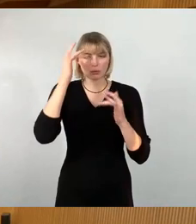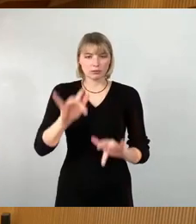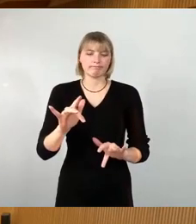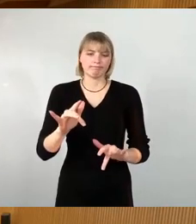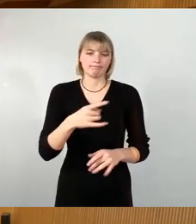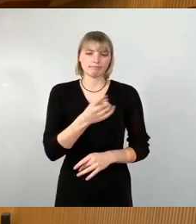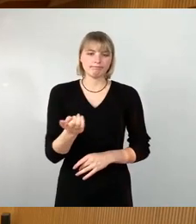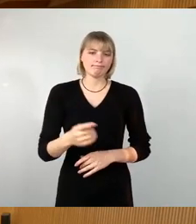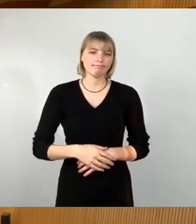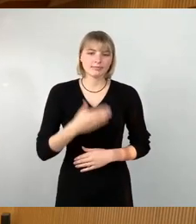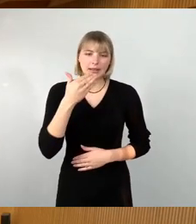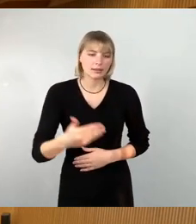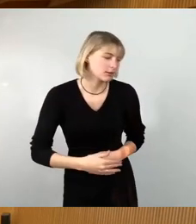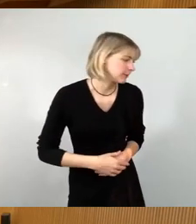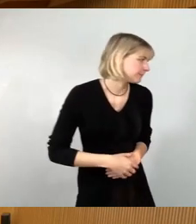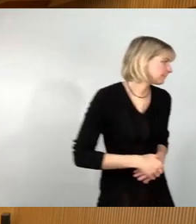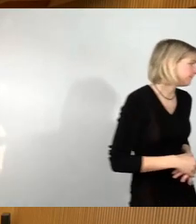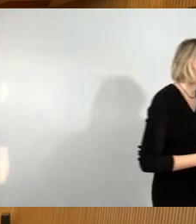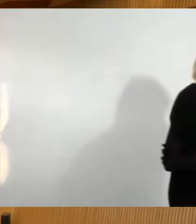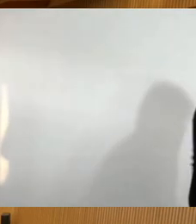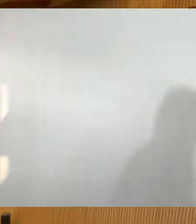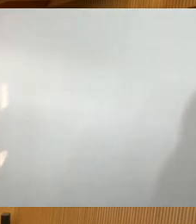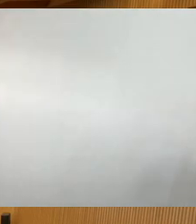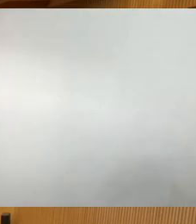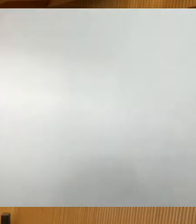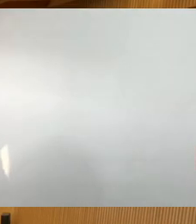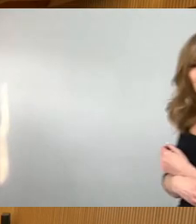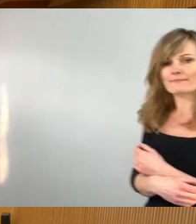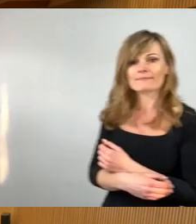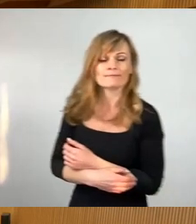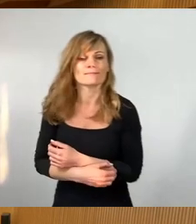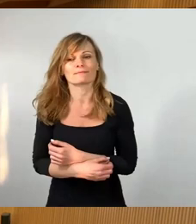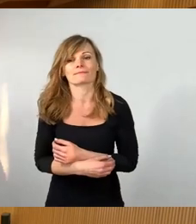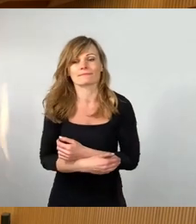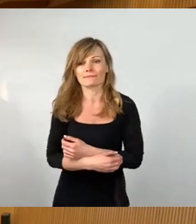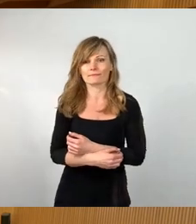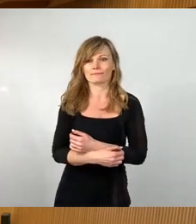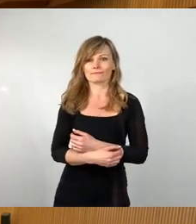Als nächstes CDU-Fraktion, Herr Böhm. Vielen Dank.